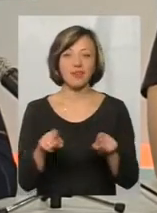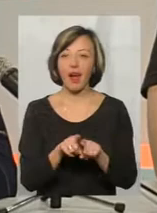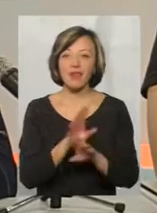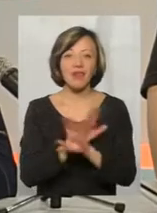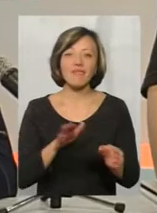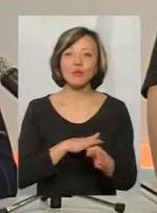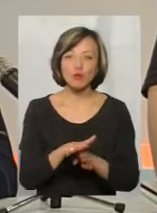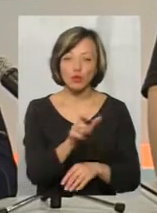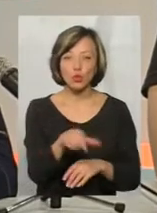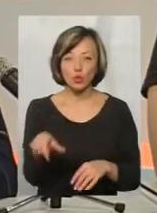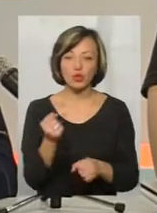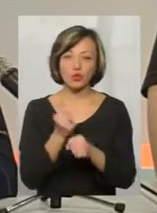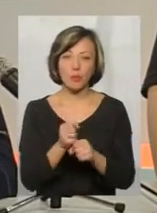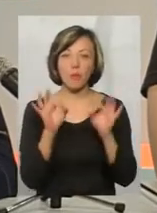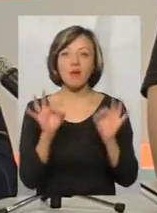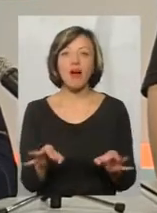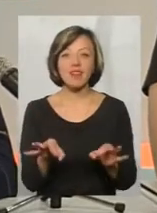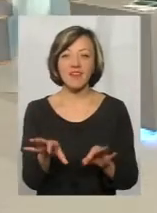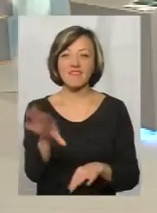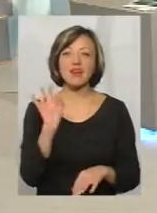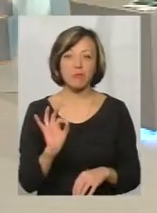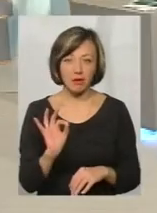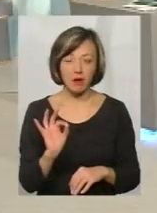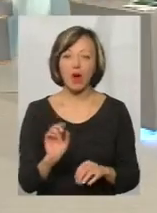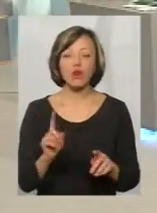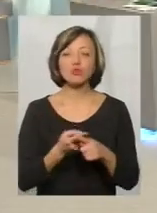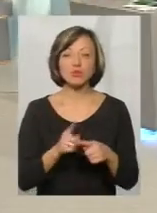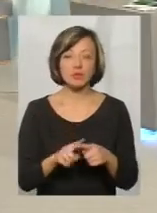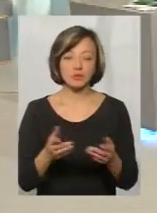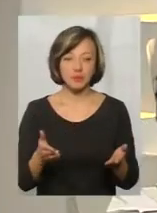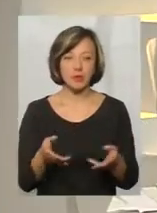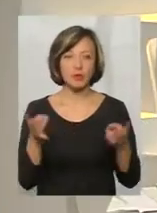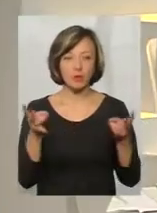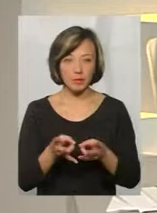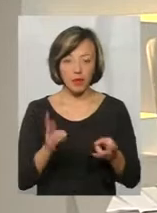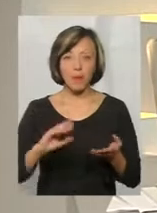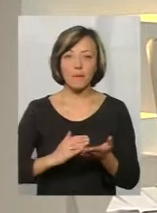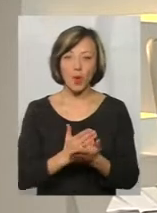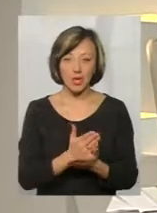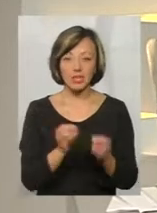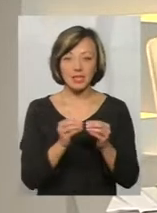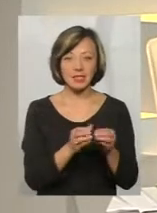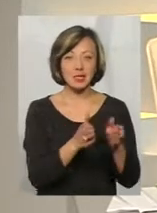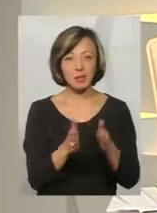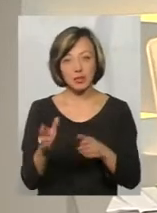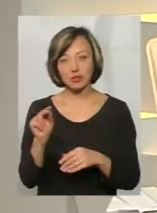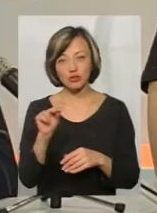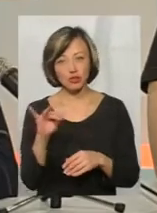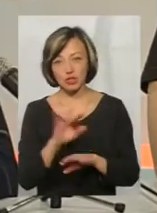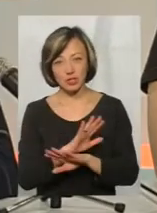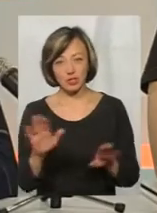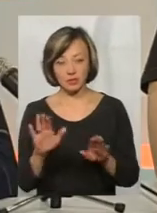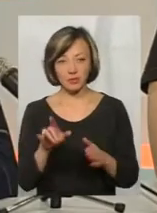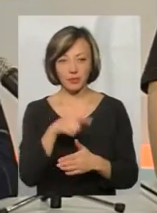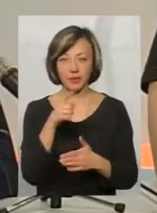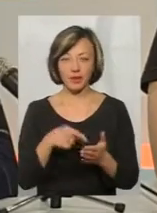не відбудеться, що люди зроблять правильний вибір. Бо що таке правильний вибір? для того потрібна політична стабільність. Чи ні? Для того,